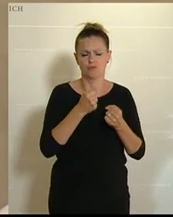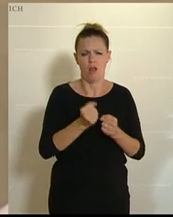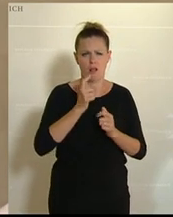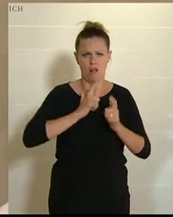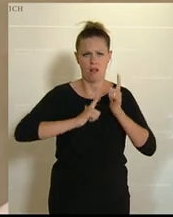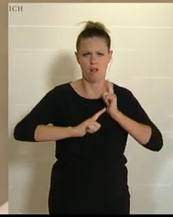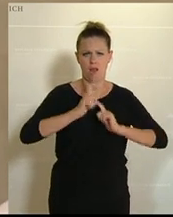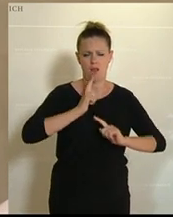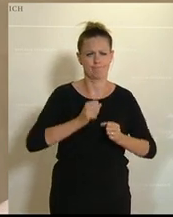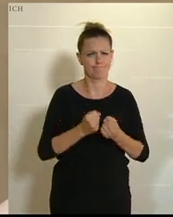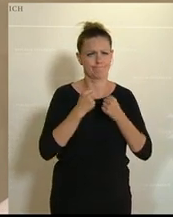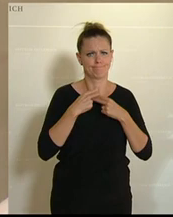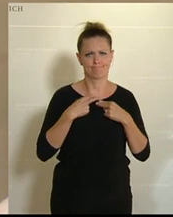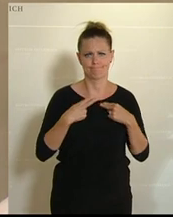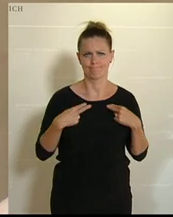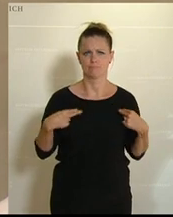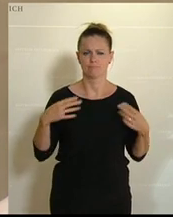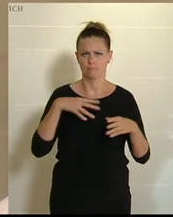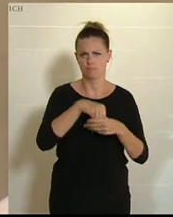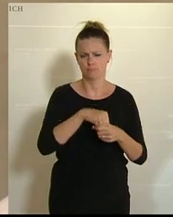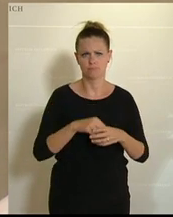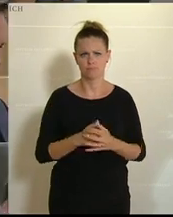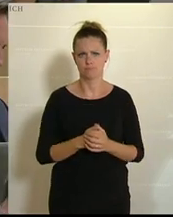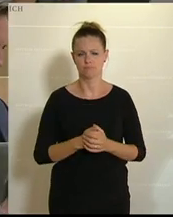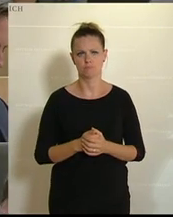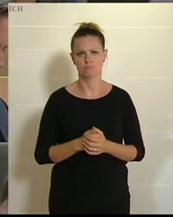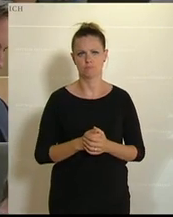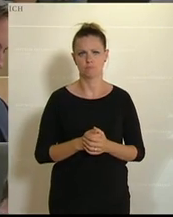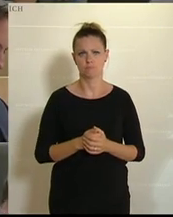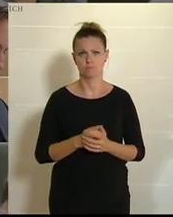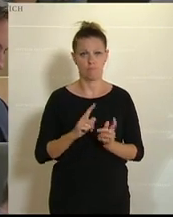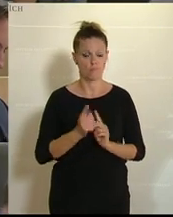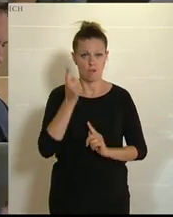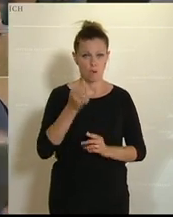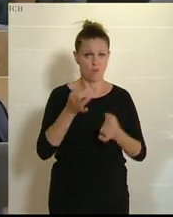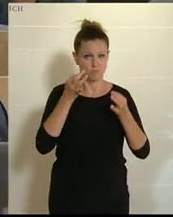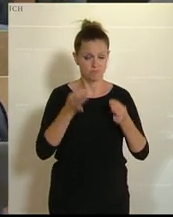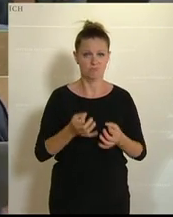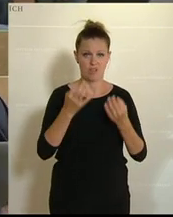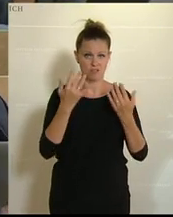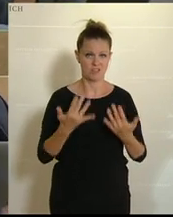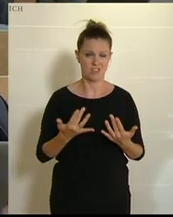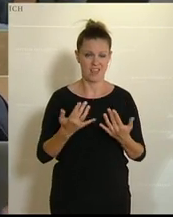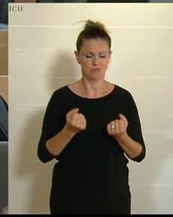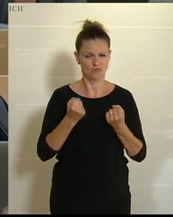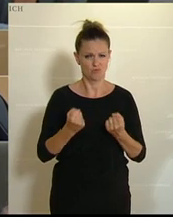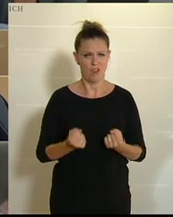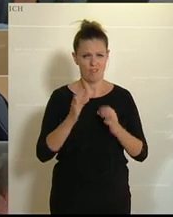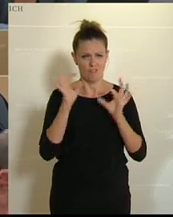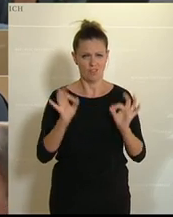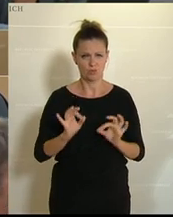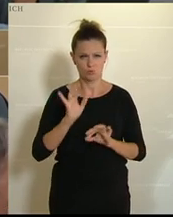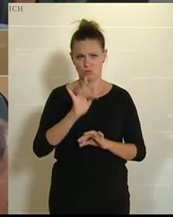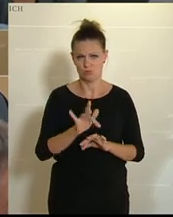und starken Schmerzen verbunden sein wird. Wie hoch die tatsächliche Zahl an schweren Versuchen war,